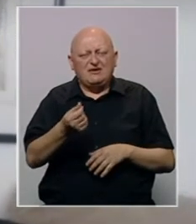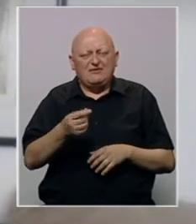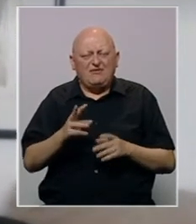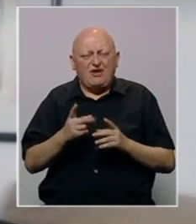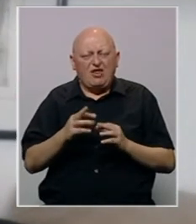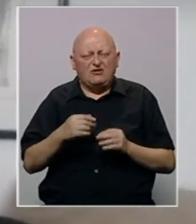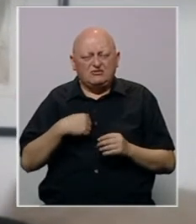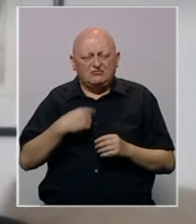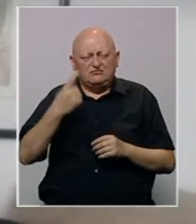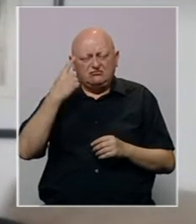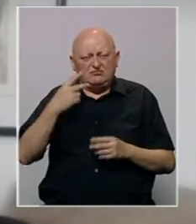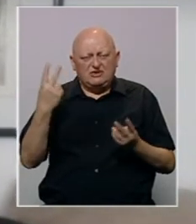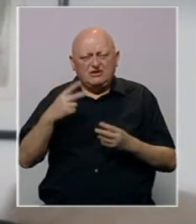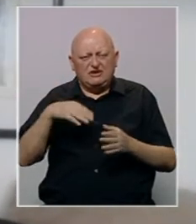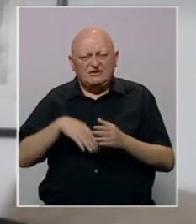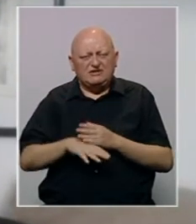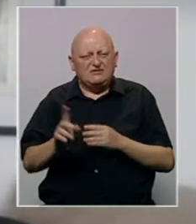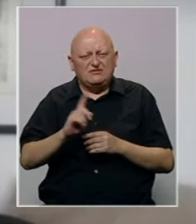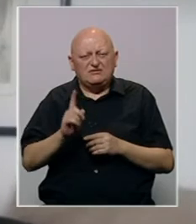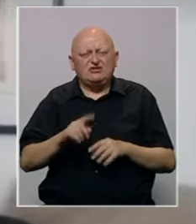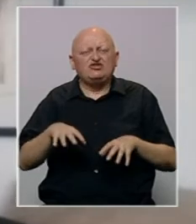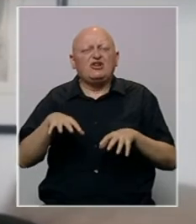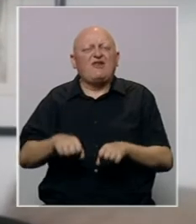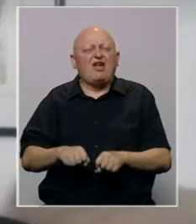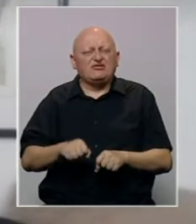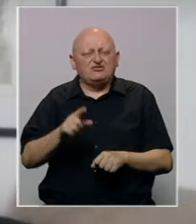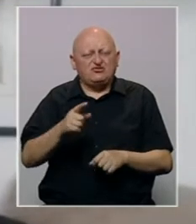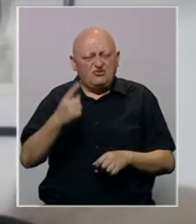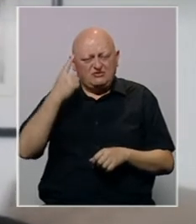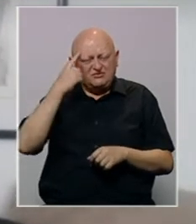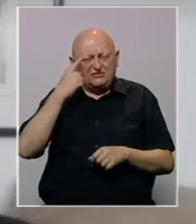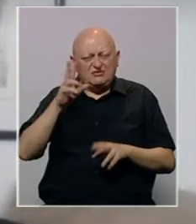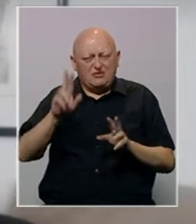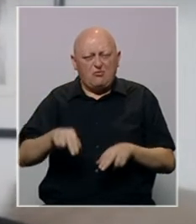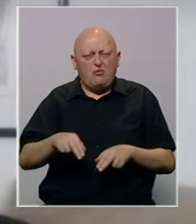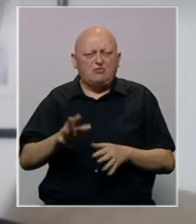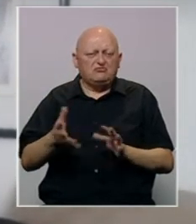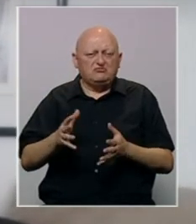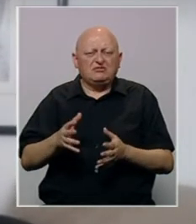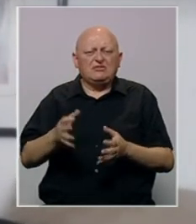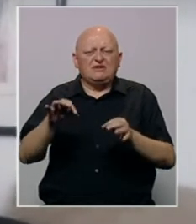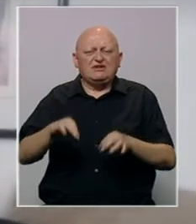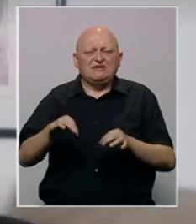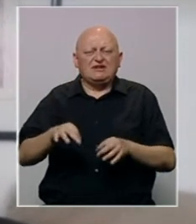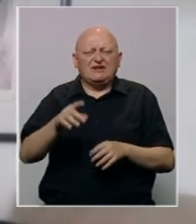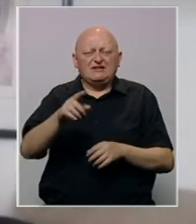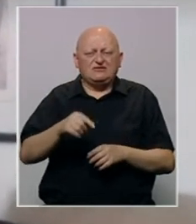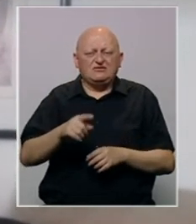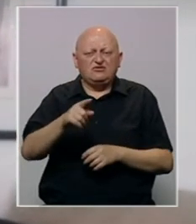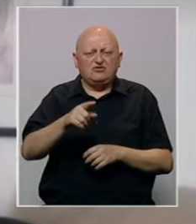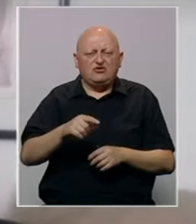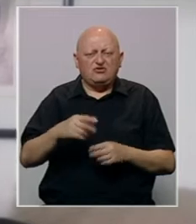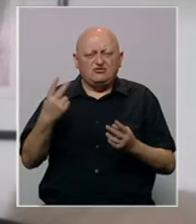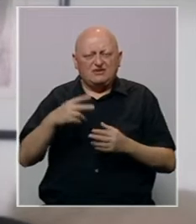ja ću podsjetiti da devizne rezerve nisu ničije vlasništvo u tom smislu da bi mogao tek tako da se igra s tim. To su